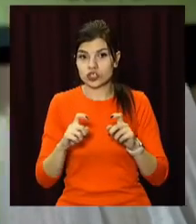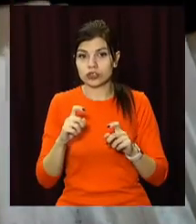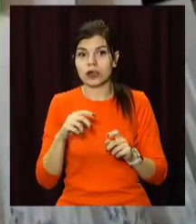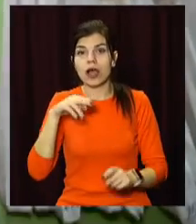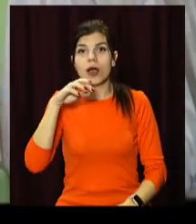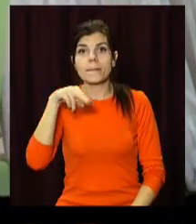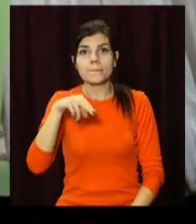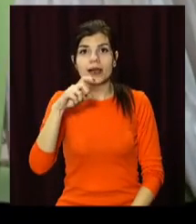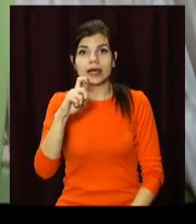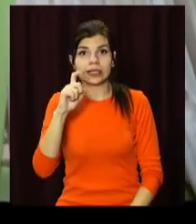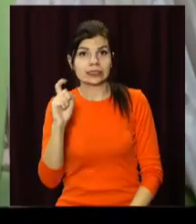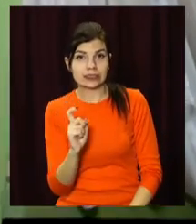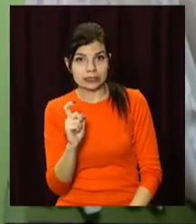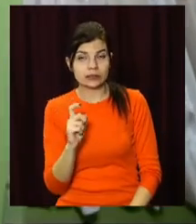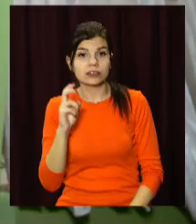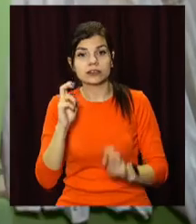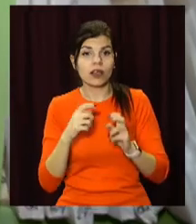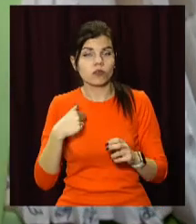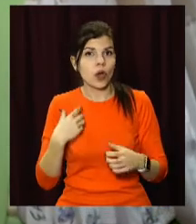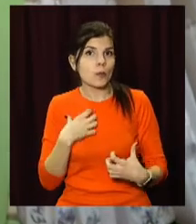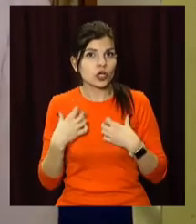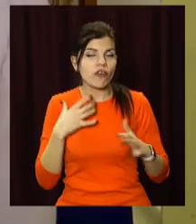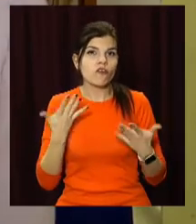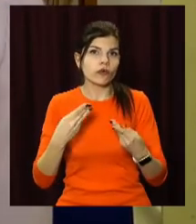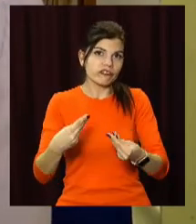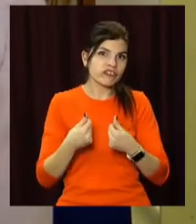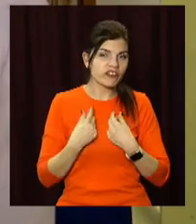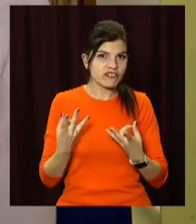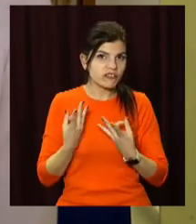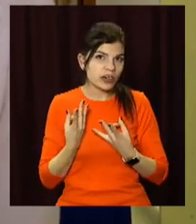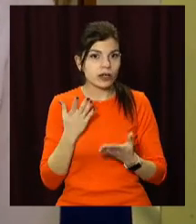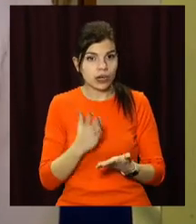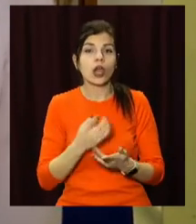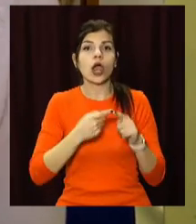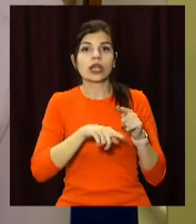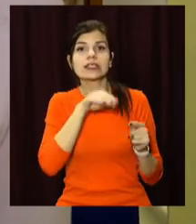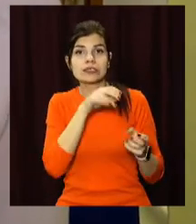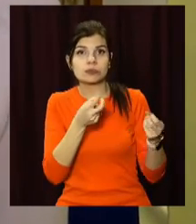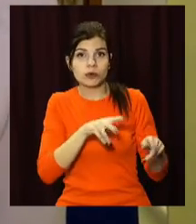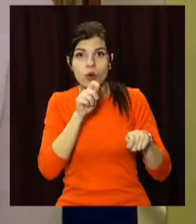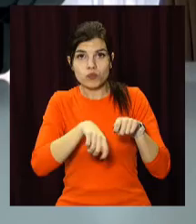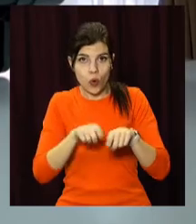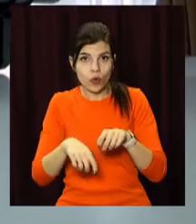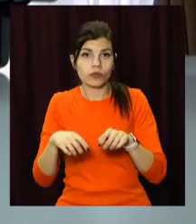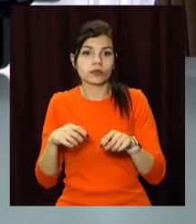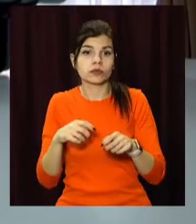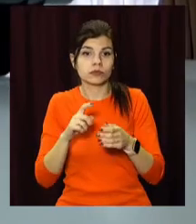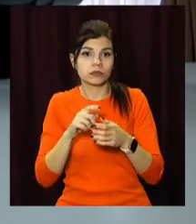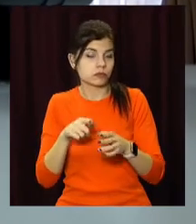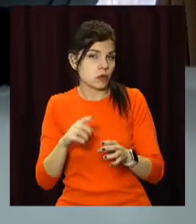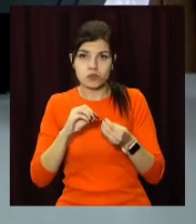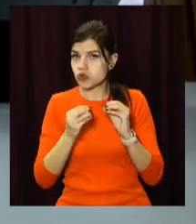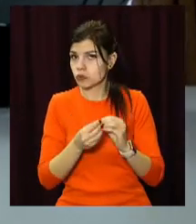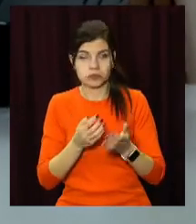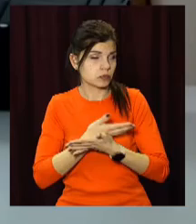ПХЗ. Нас завжди турбувало це випромінювання, але спеціалісти приїхали, зробили заміри. І тут жодних